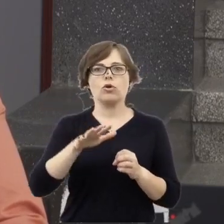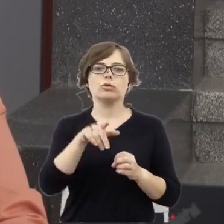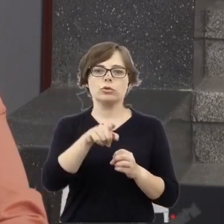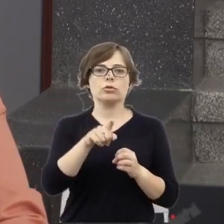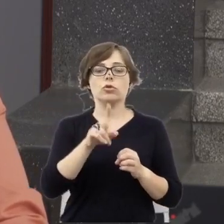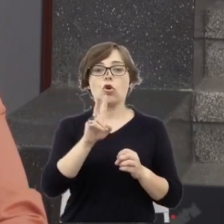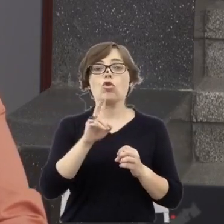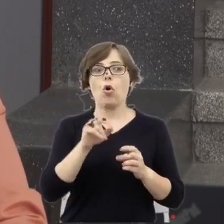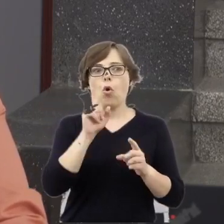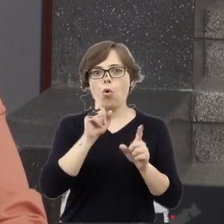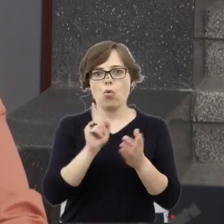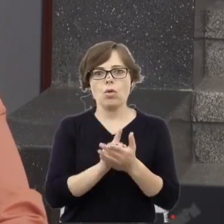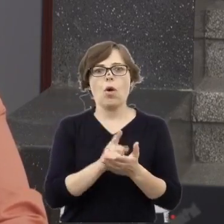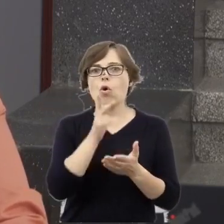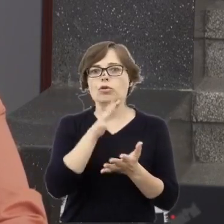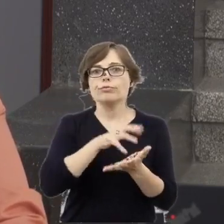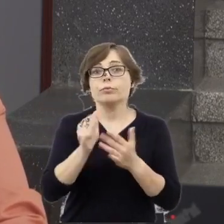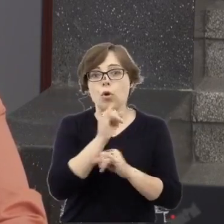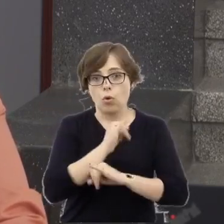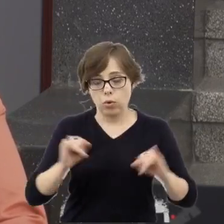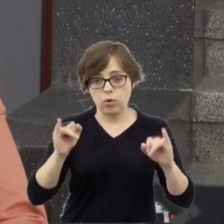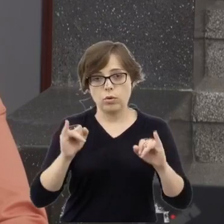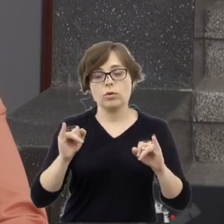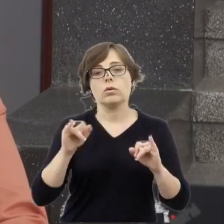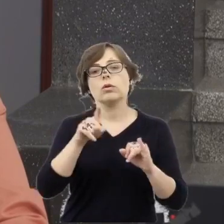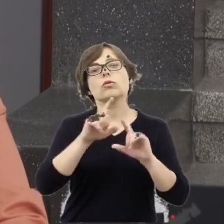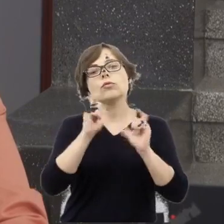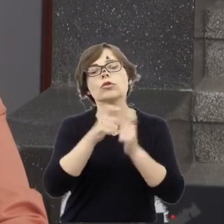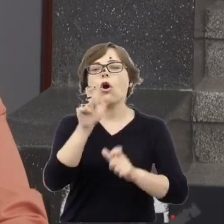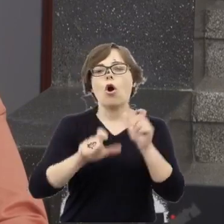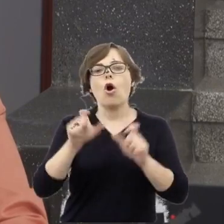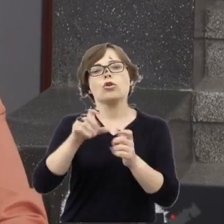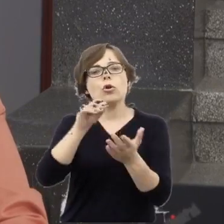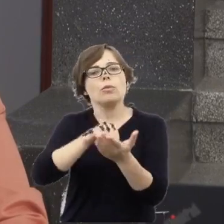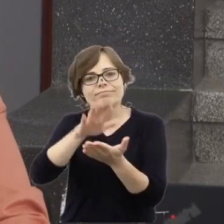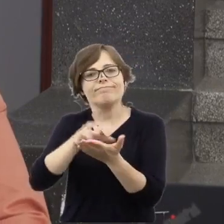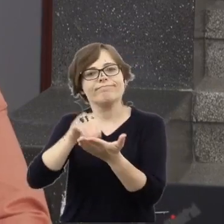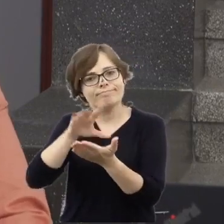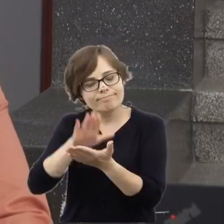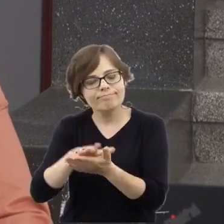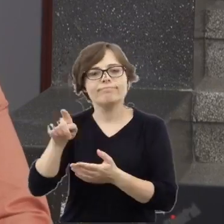Centralnej Kartotece Wydziału Ewidencji i Statystyki CKŻP.